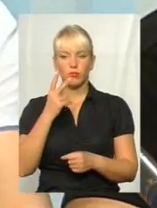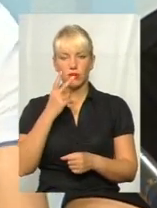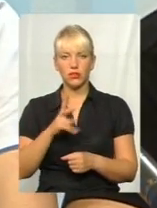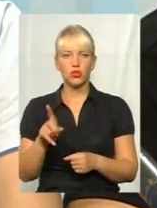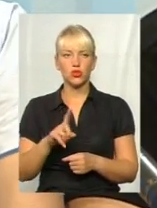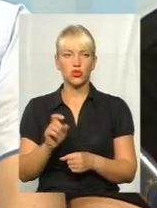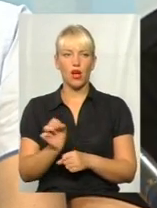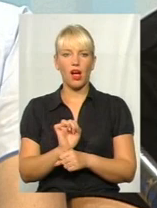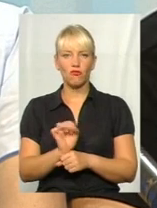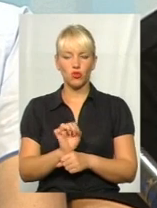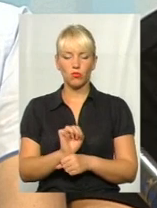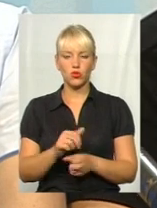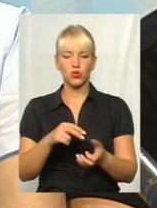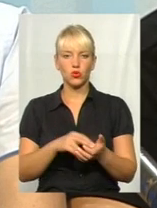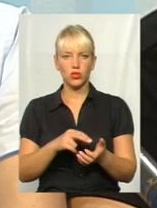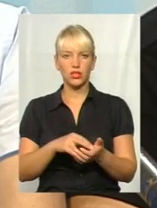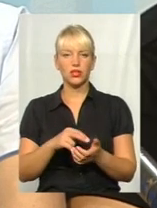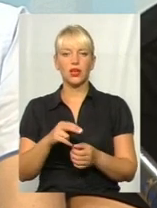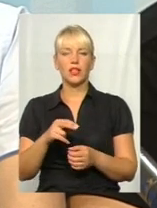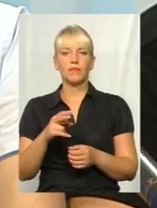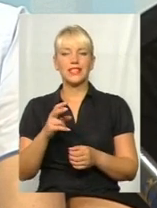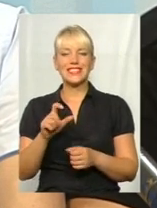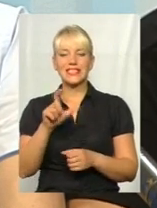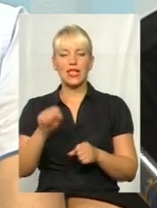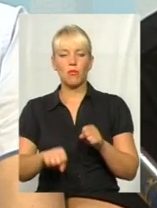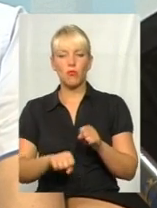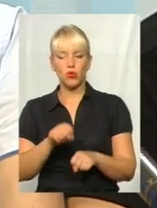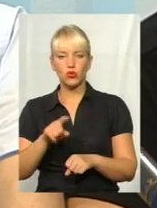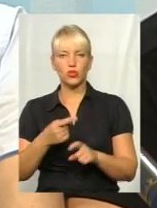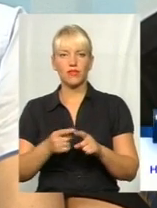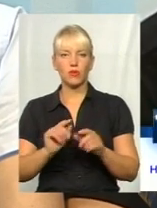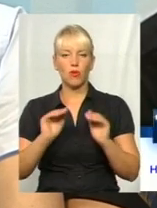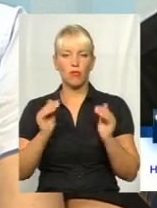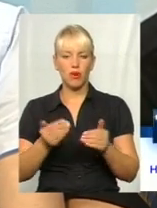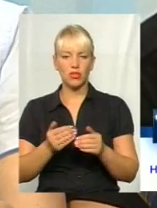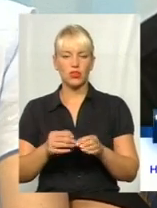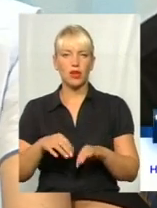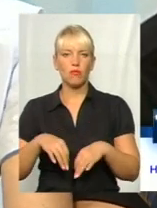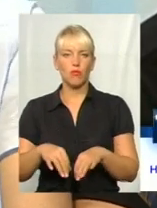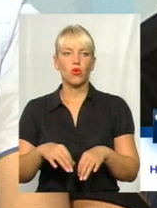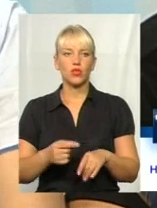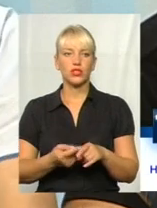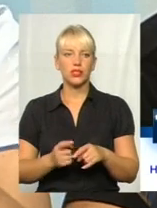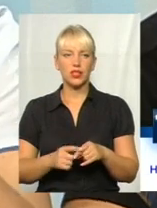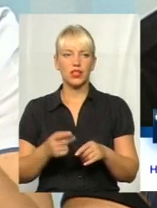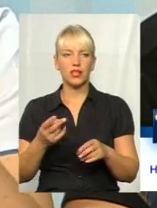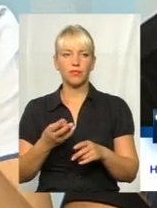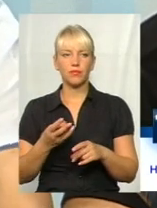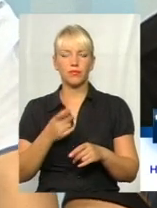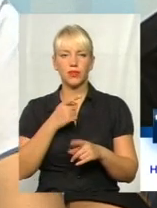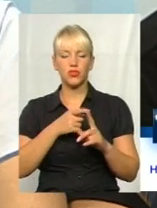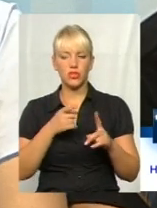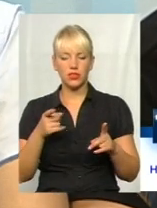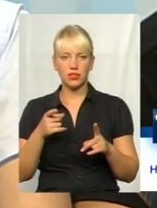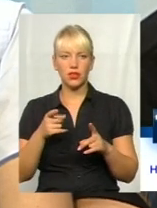автомобіль стоїть з порушенням, він обмежує йому проїзд, на них також покладається обов'язок дотримання безпечного бокового інтервалу під час проїжджу. Тобто,